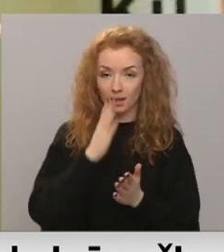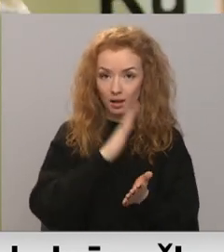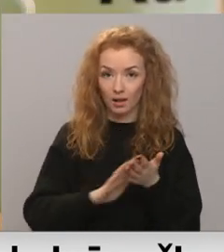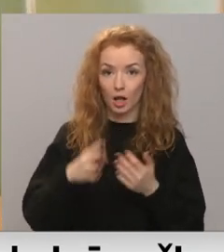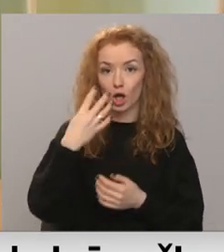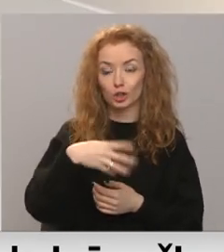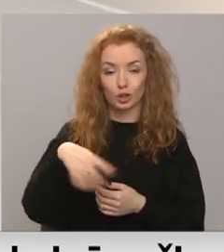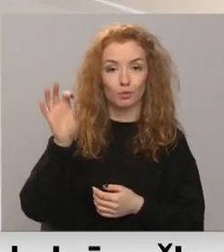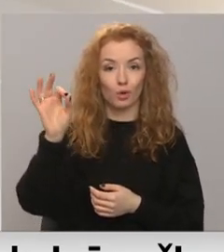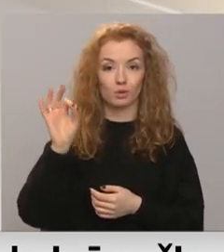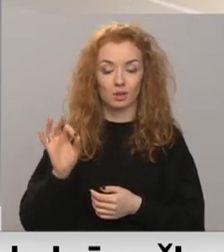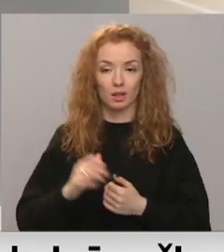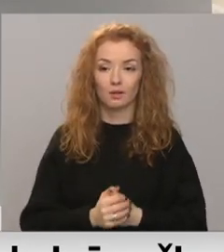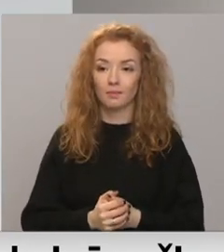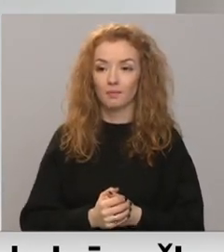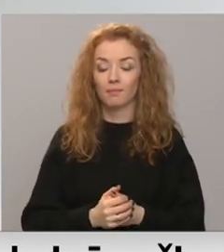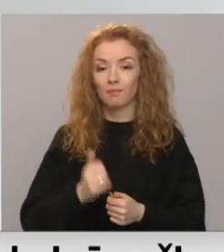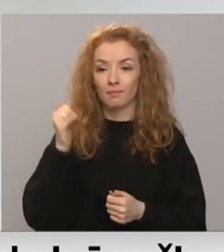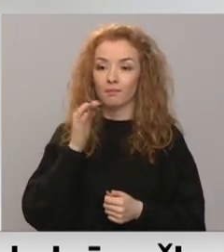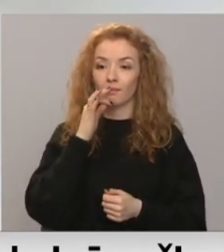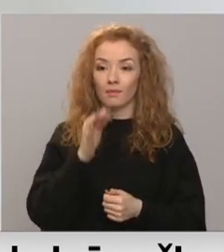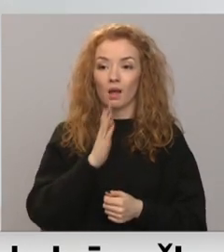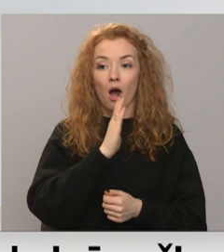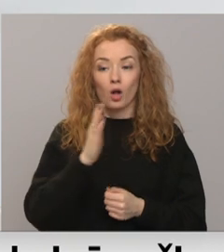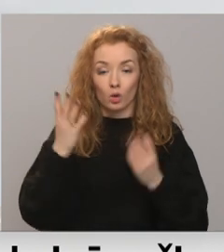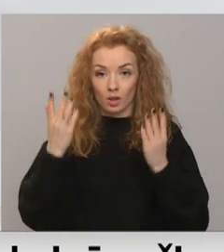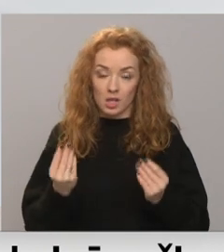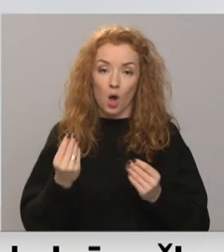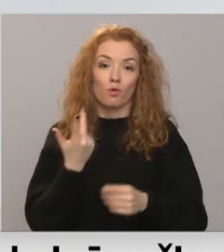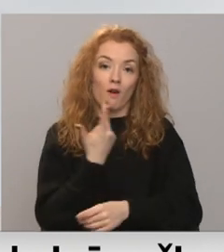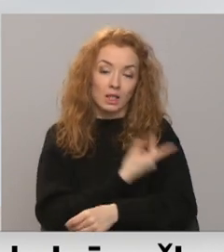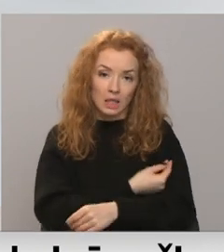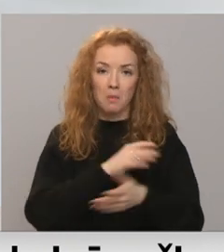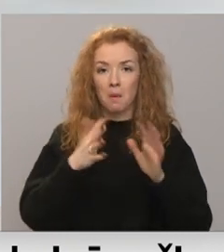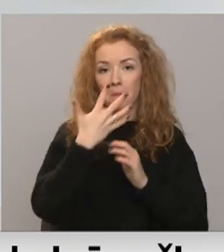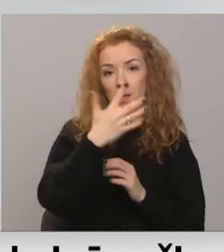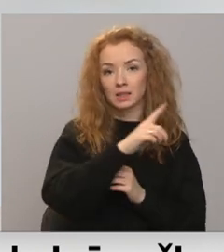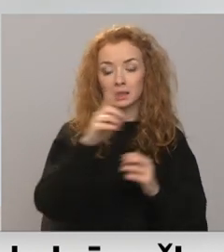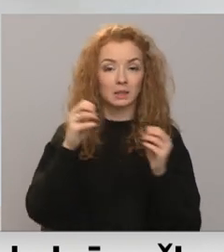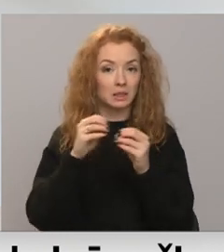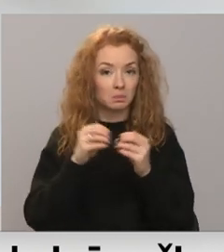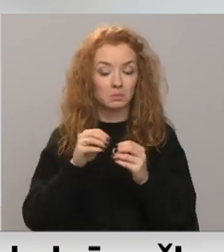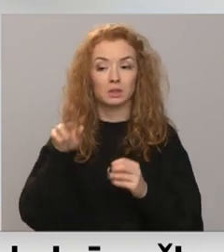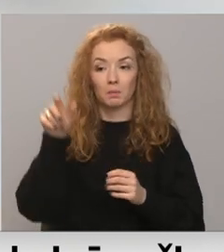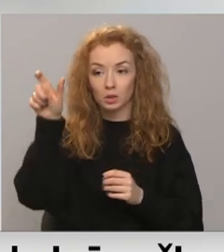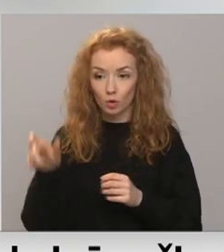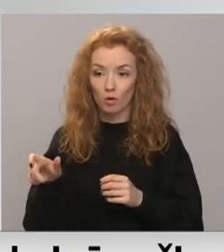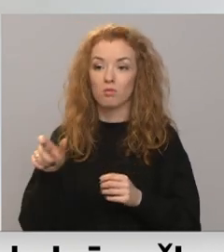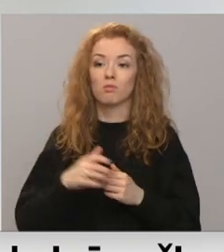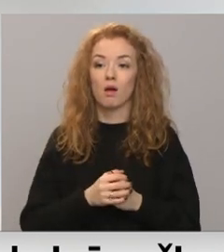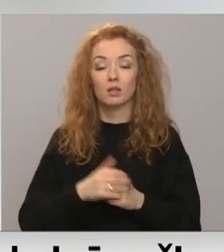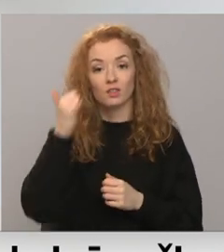40%. Katru dienu savakcinējām pieciem pa desmit cilvēkiem. Zvāna arī Covid